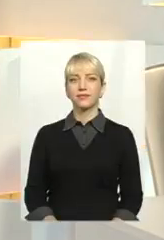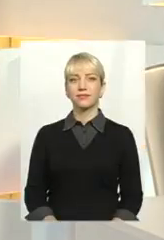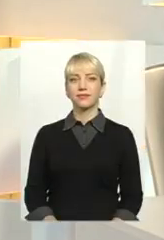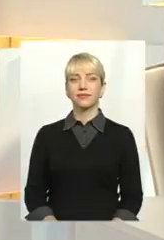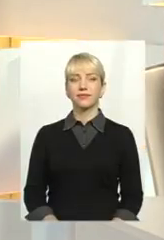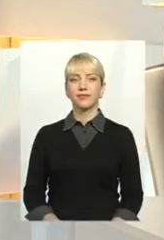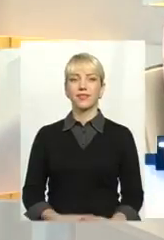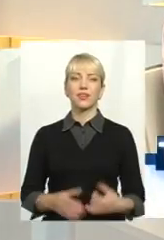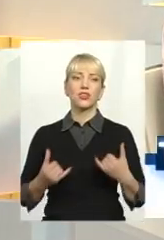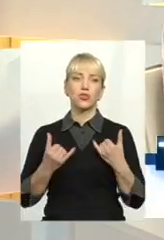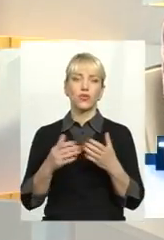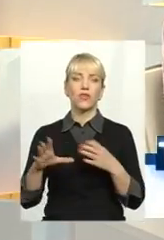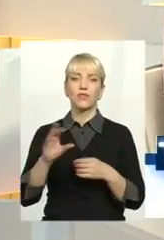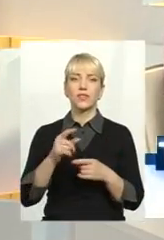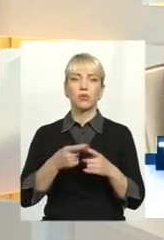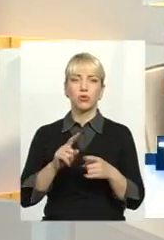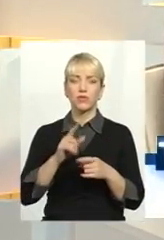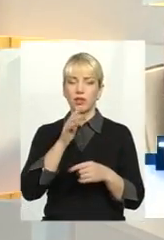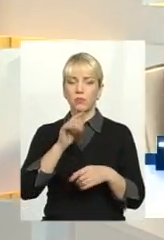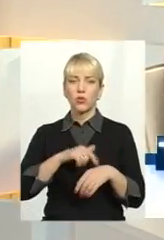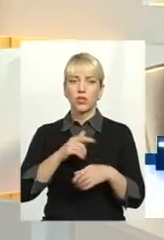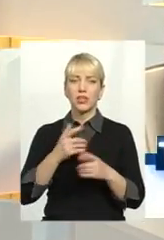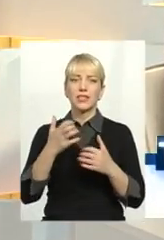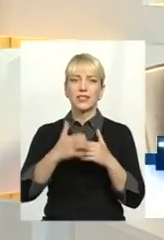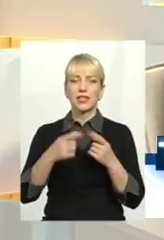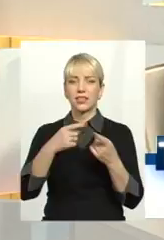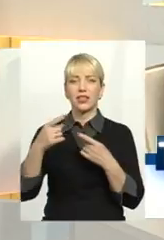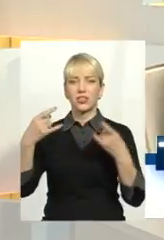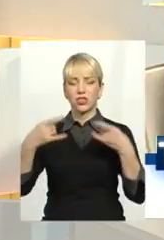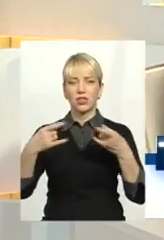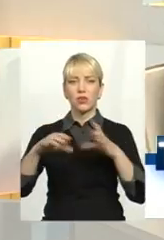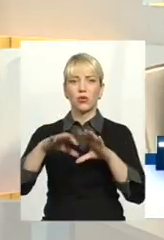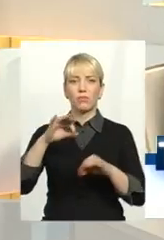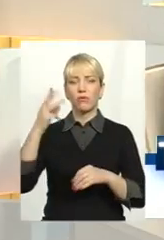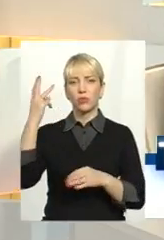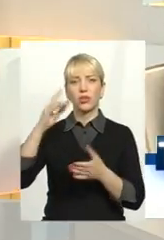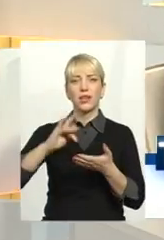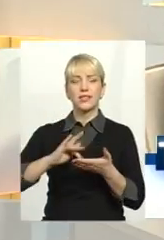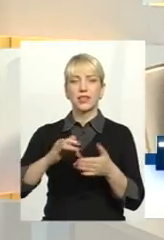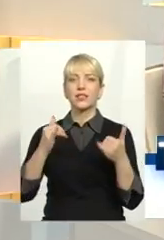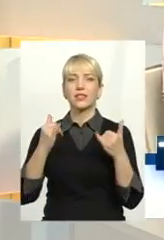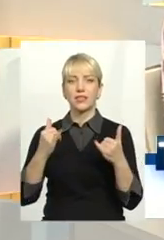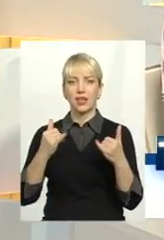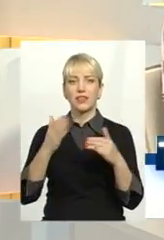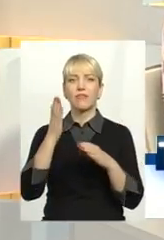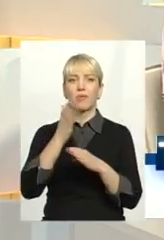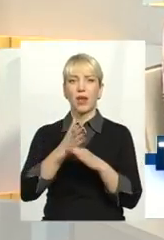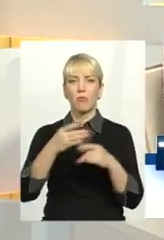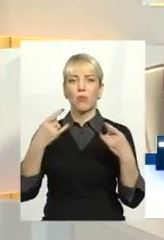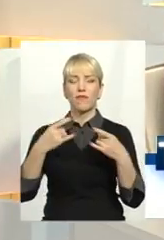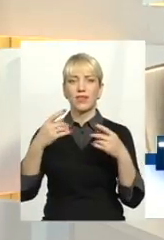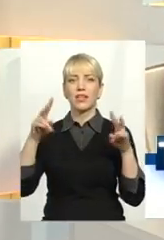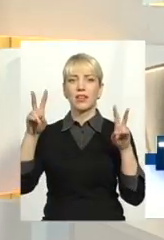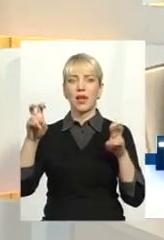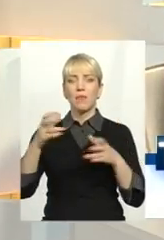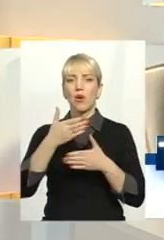Мої шановні усім, хто у цій порі серед чималої кількості телеканалів обрав саме Поділля Центр. На часі в прямому ефірі тема